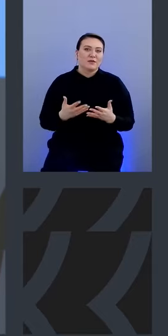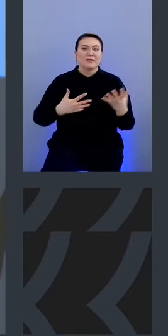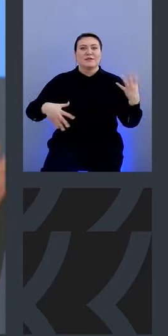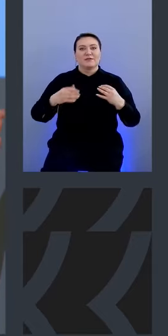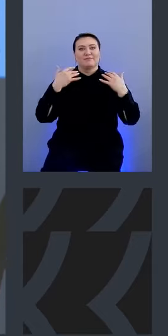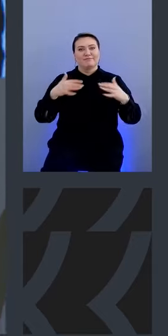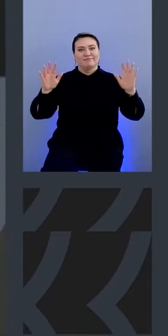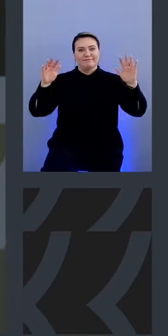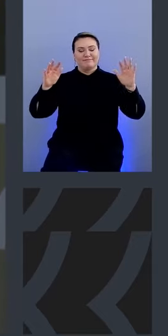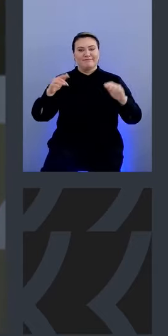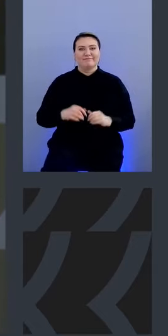спасибо, всем пока. До следующего раза.